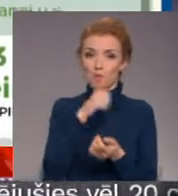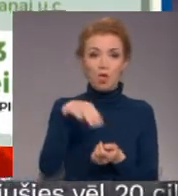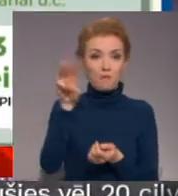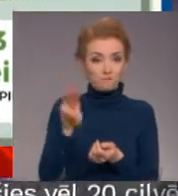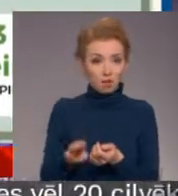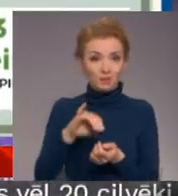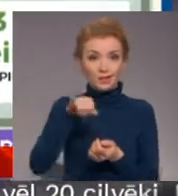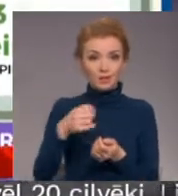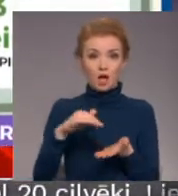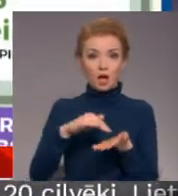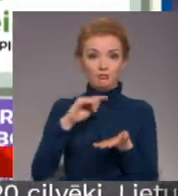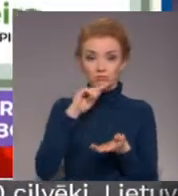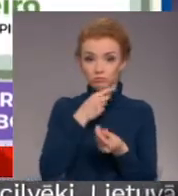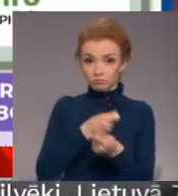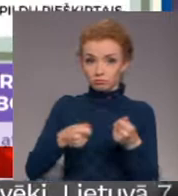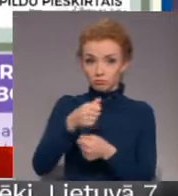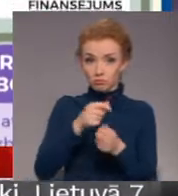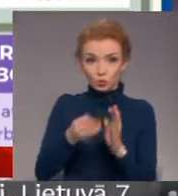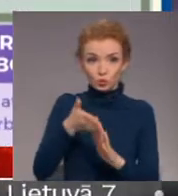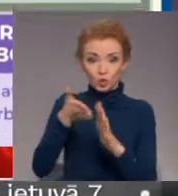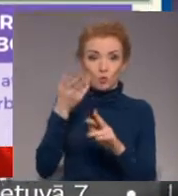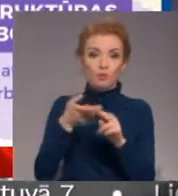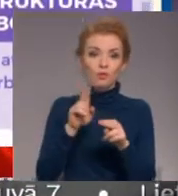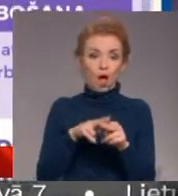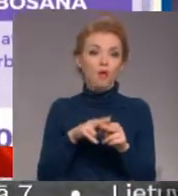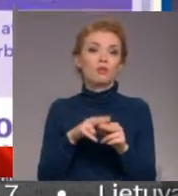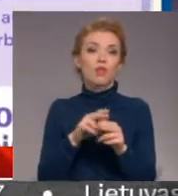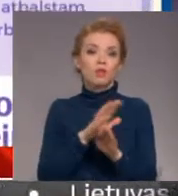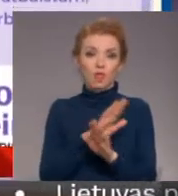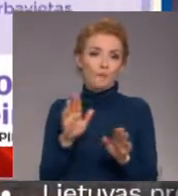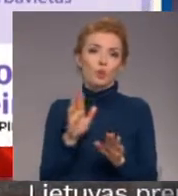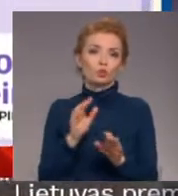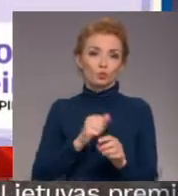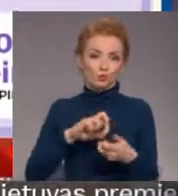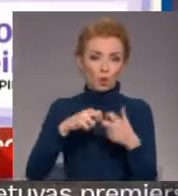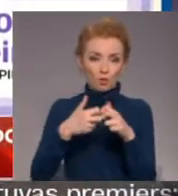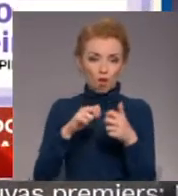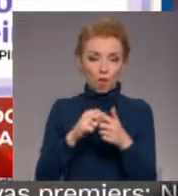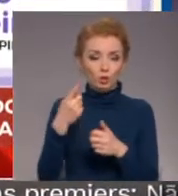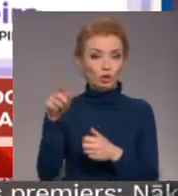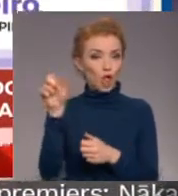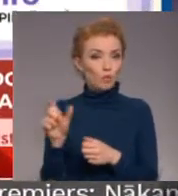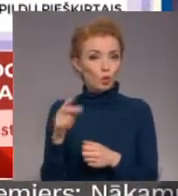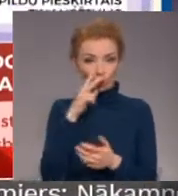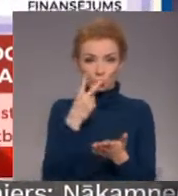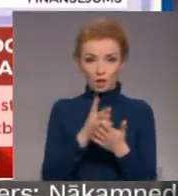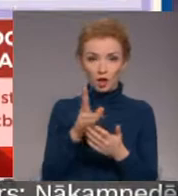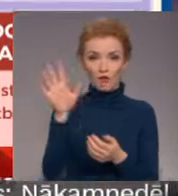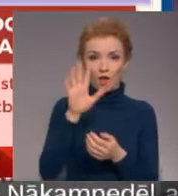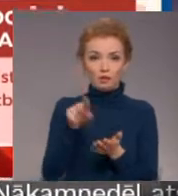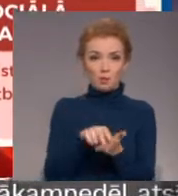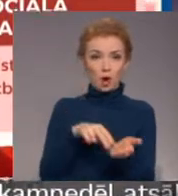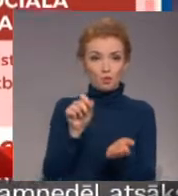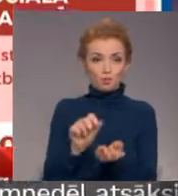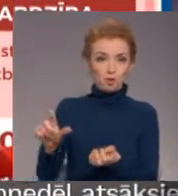uzlabojis, arī ekonomikas stimulēšanai viņa sprāt neviedzētu izsmelt visas valsts iespējas. Šteinbuka uzskata, ka valsts parādu pieaukšanu